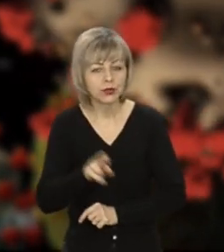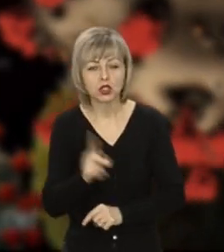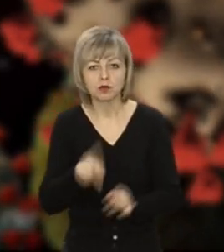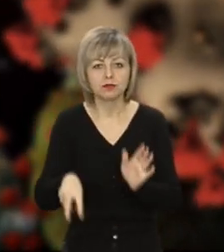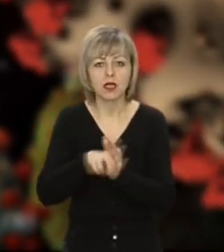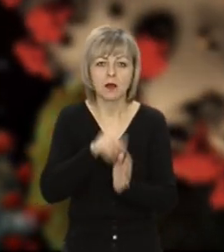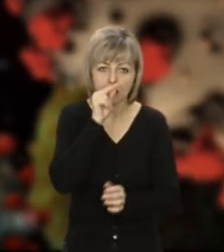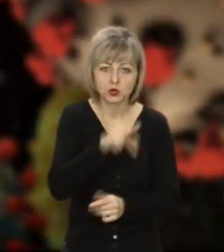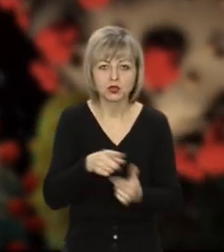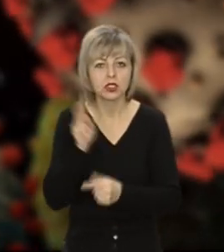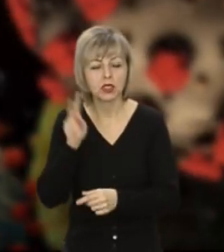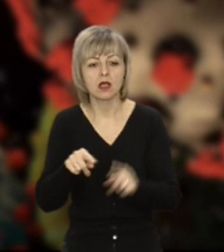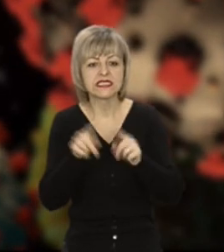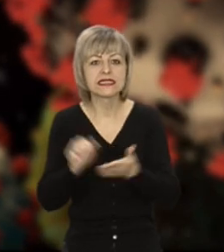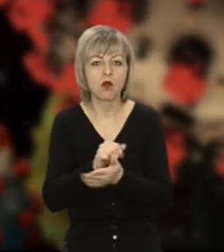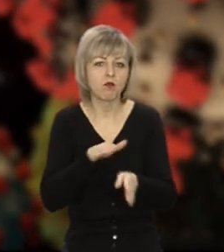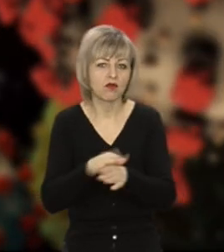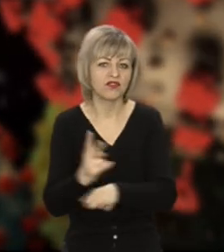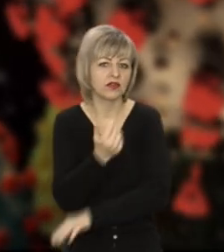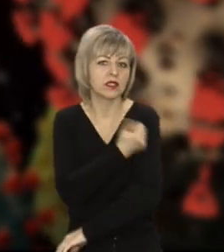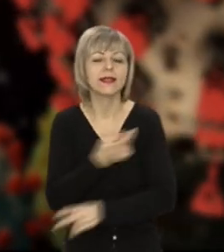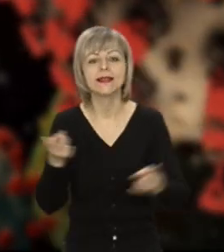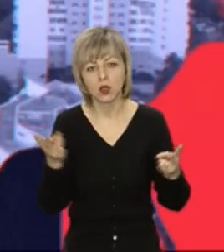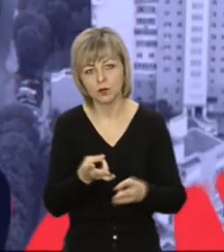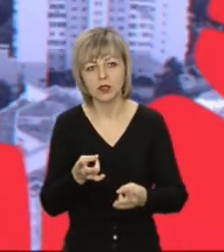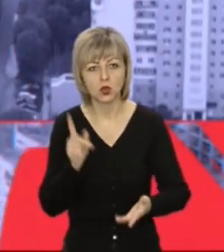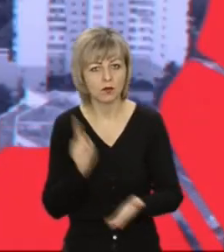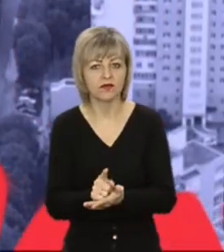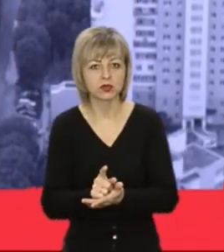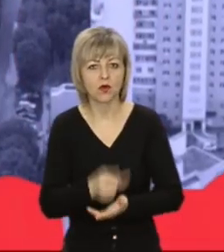чи тролейбус, сертифікат про повний курс вакцинації буде необхідним.